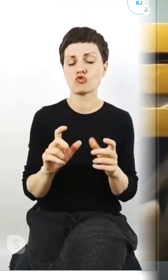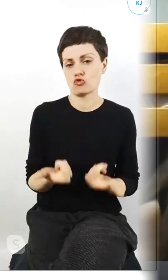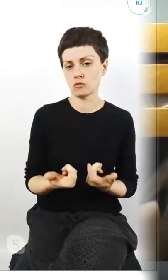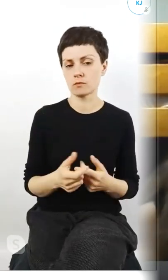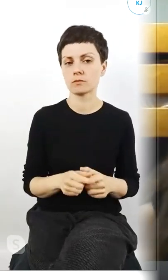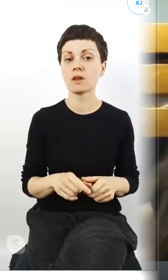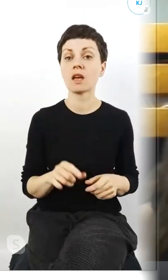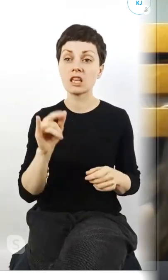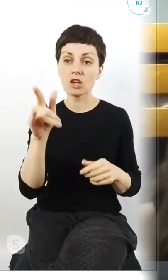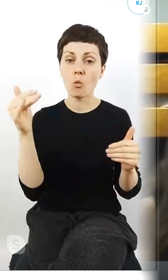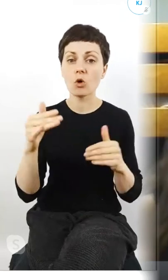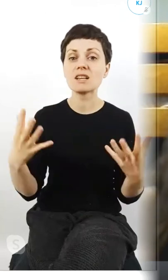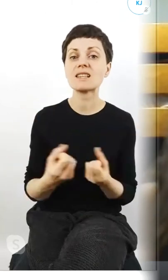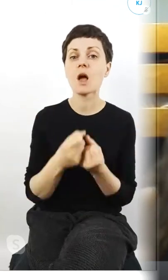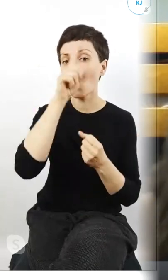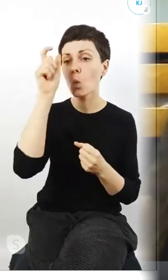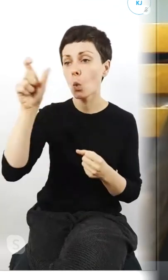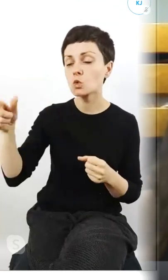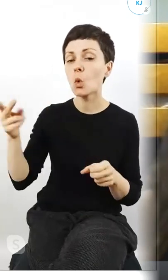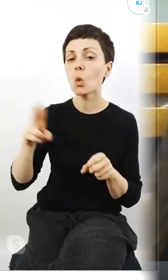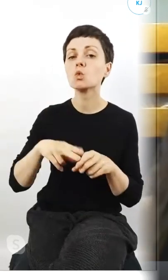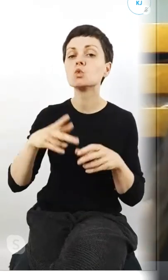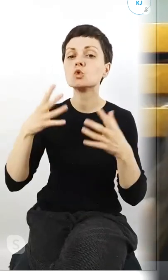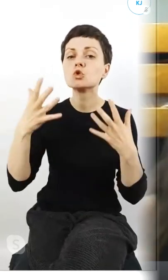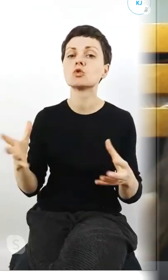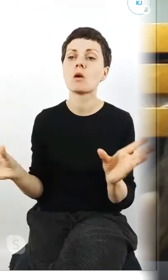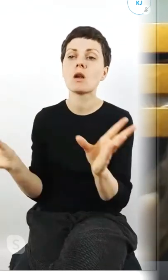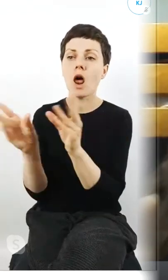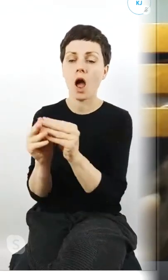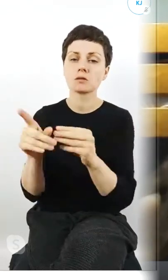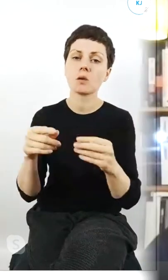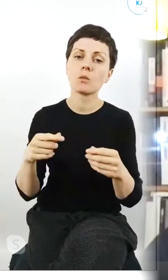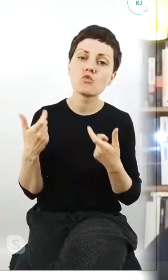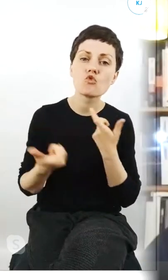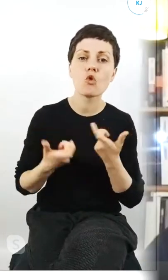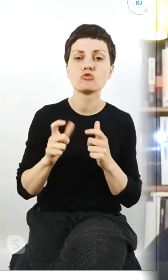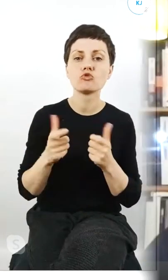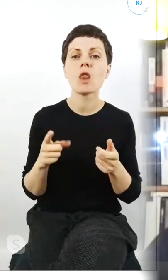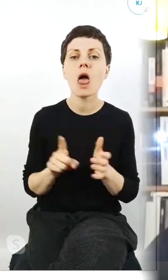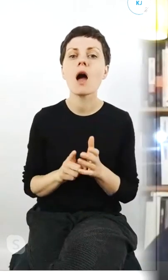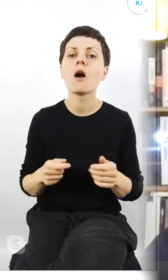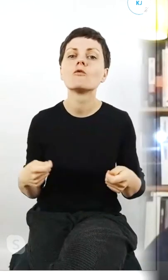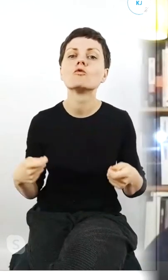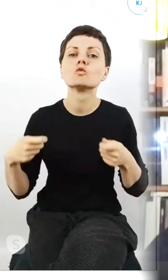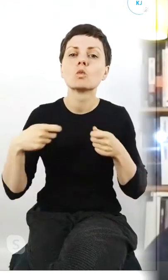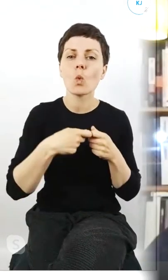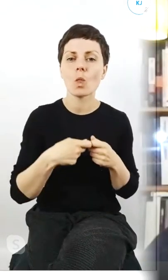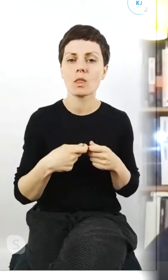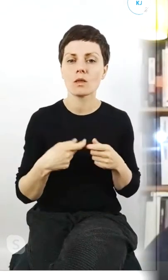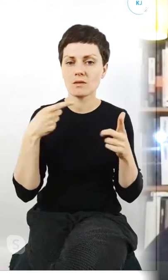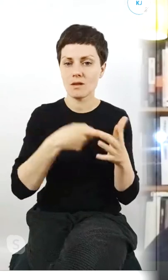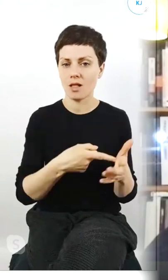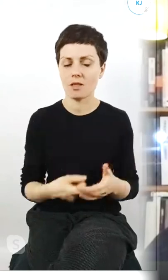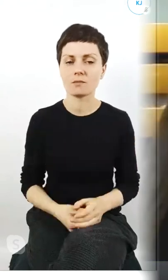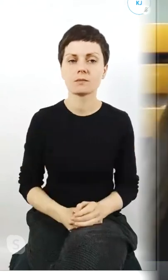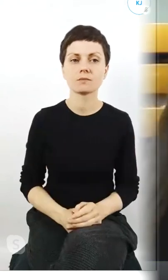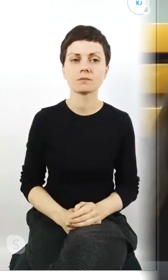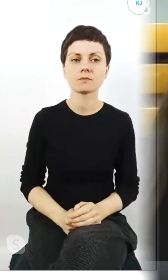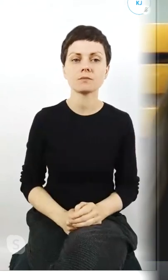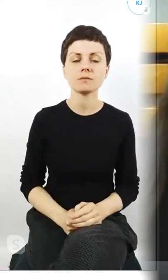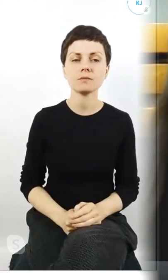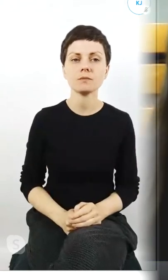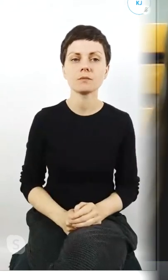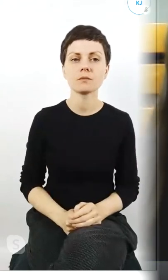razem z nim pracować ku wspólnemu celowi i tu właśnie jest